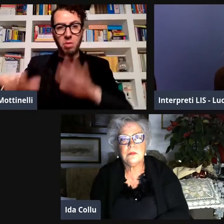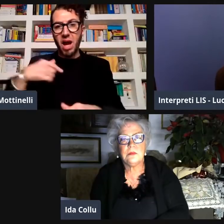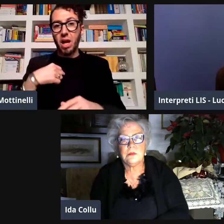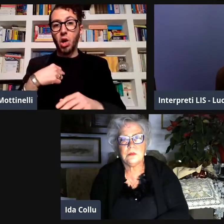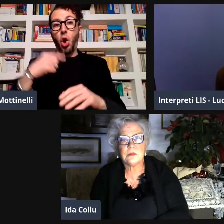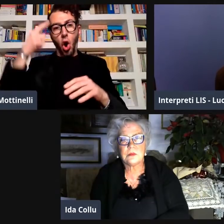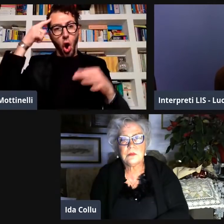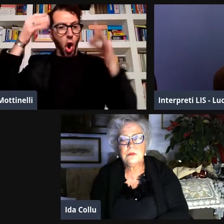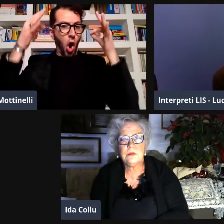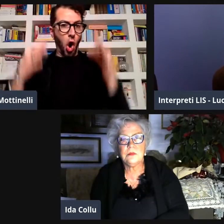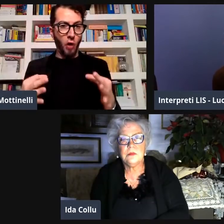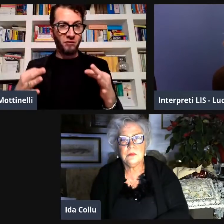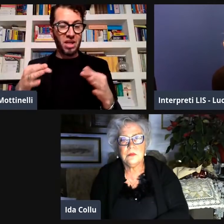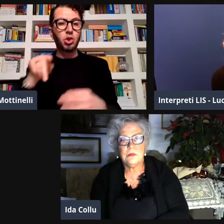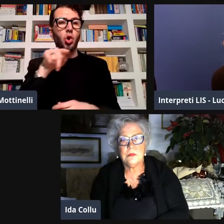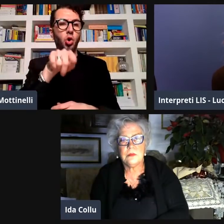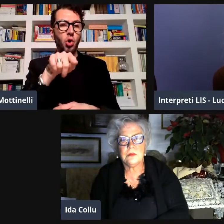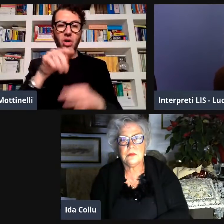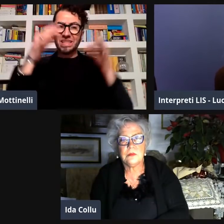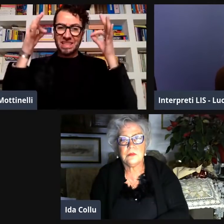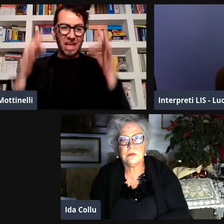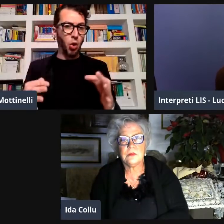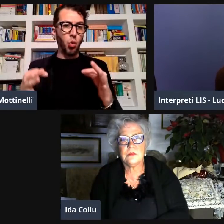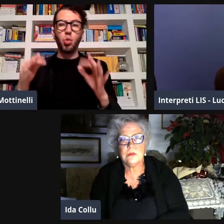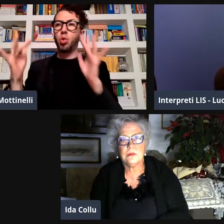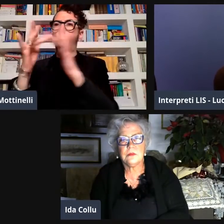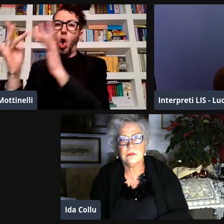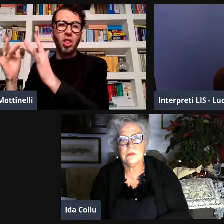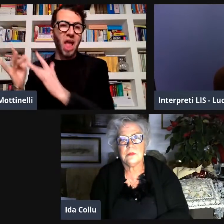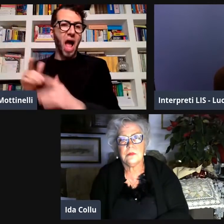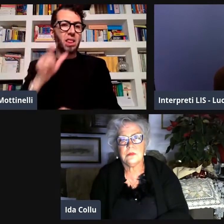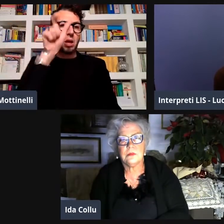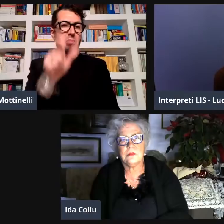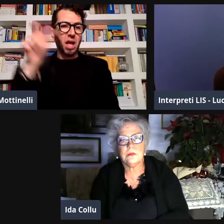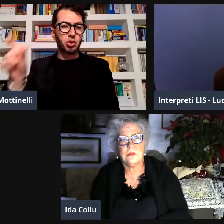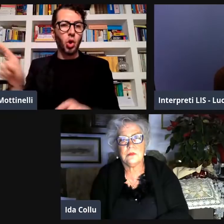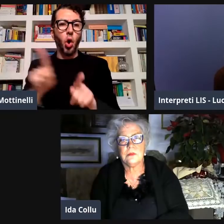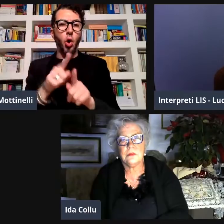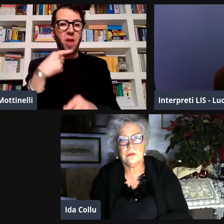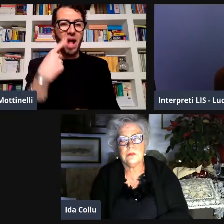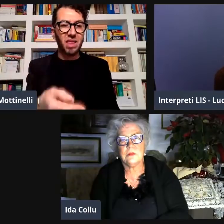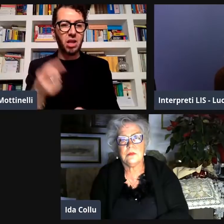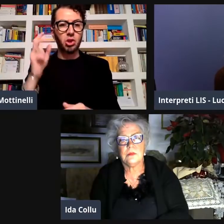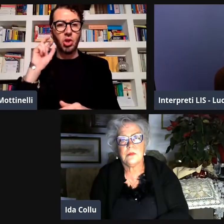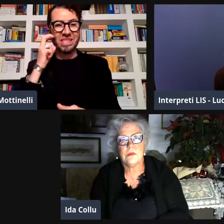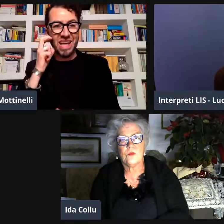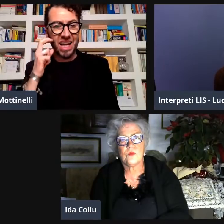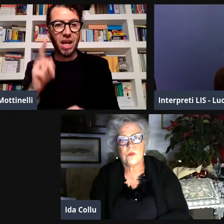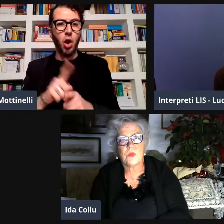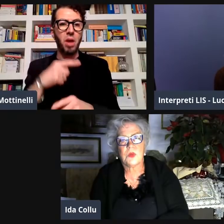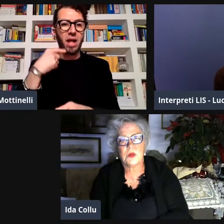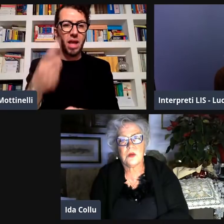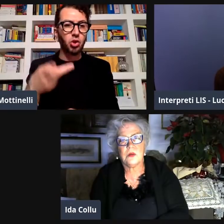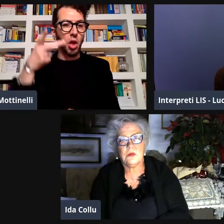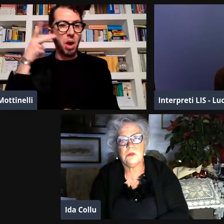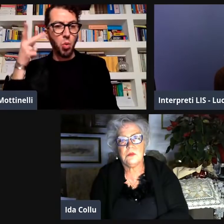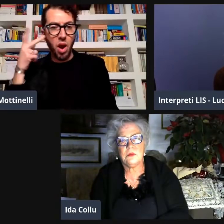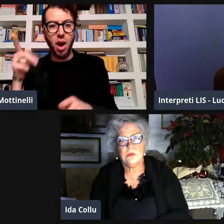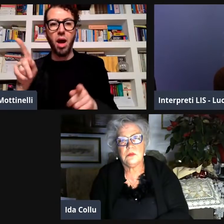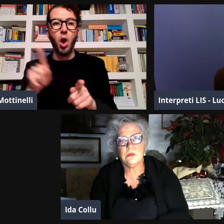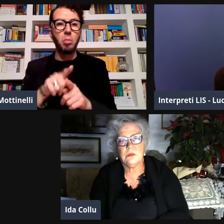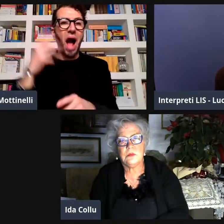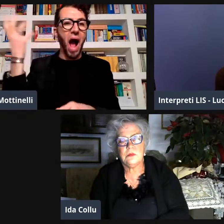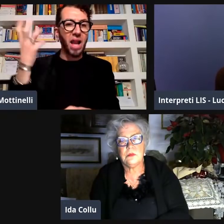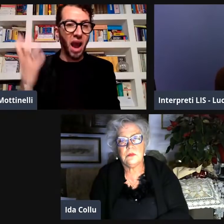che avevi iniziato a leggere ad informarti e io sono sicuro che tu abbia avuto contatto con diverse